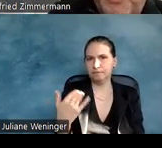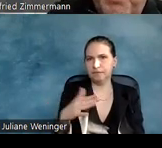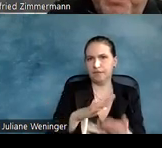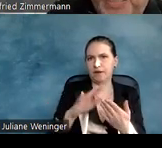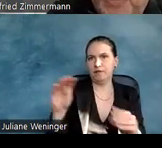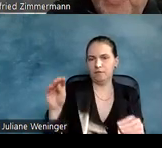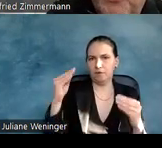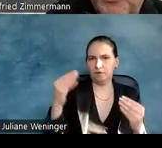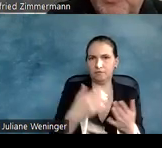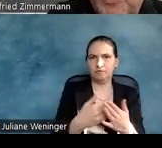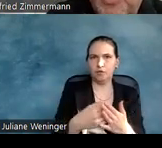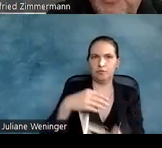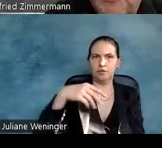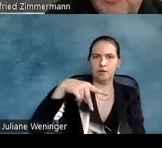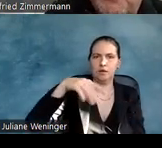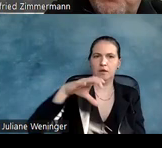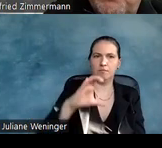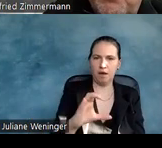über PAK und